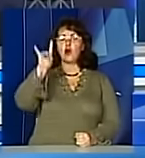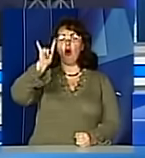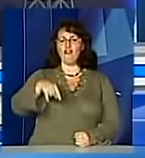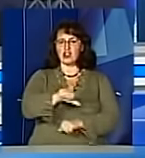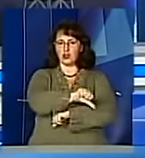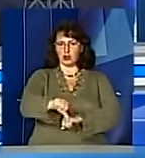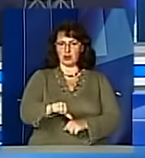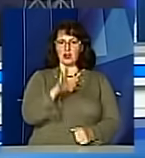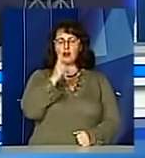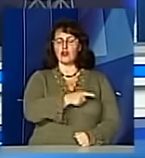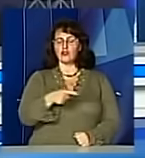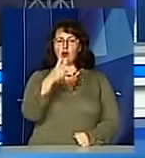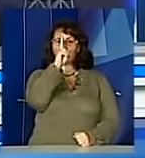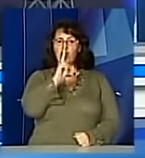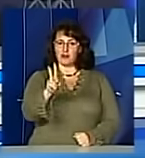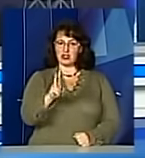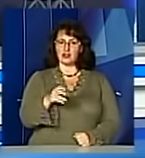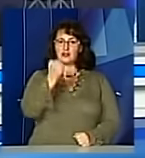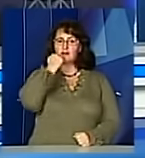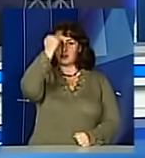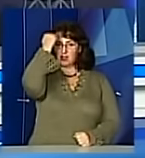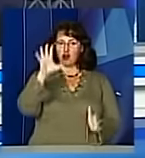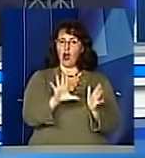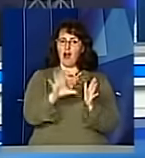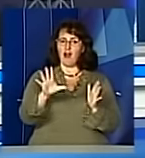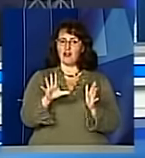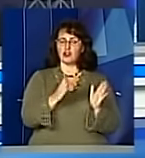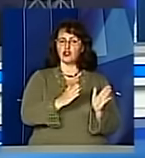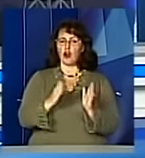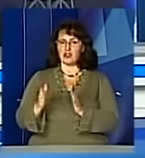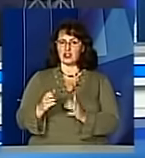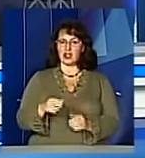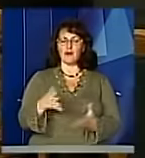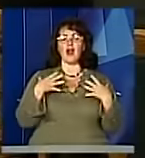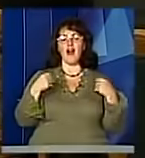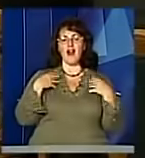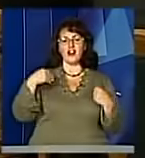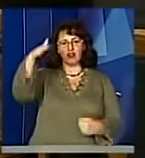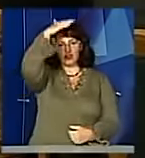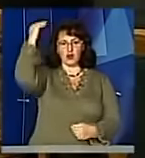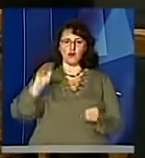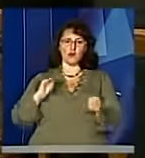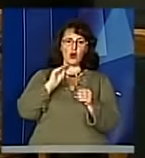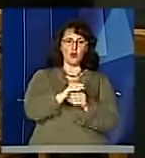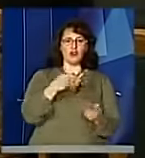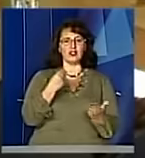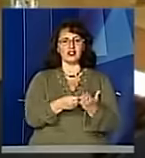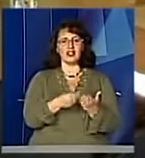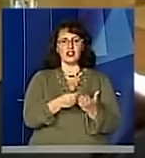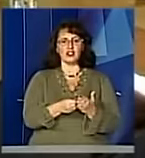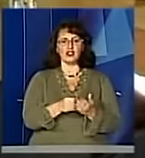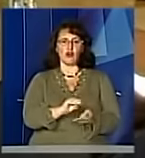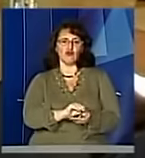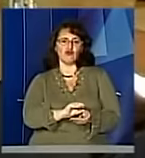впродовж двох місяців осені завдяки електронній системі обміну даними львівська митниця поповнила державну скарбничку більш як на